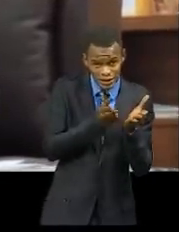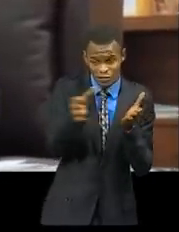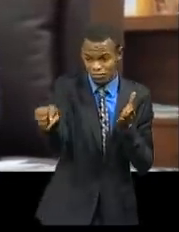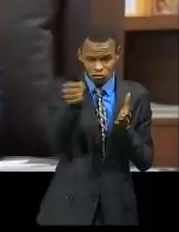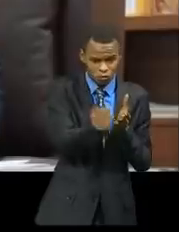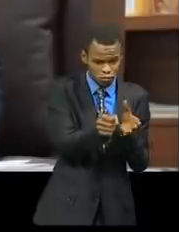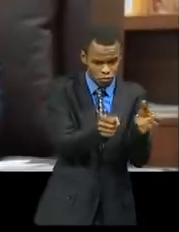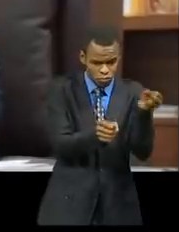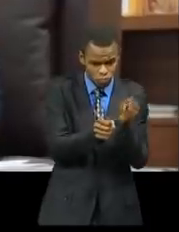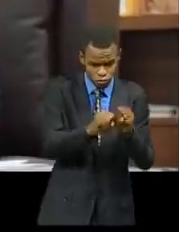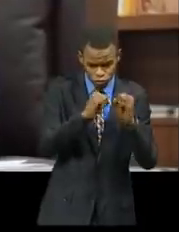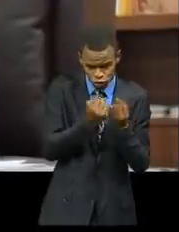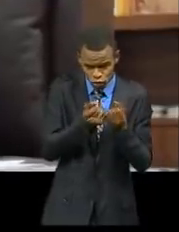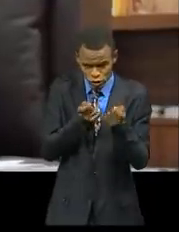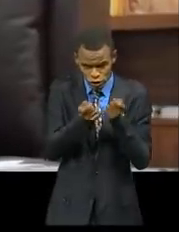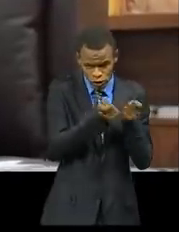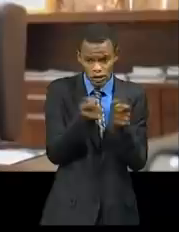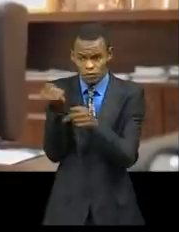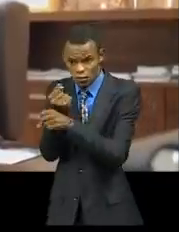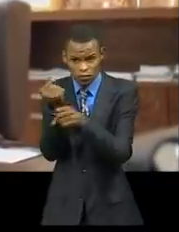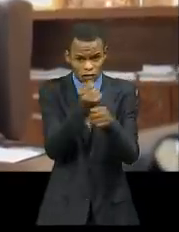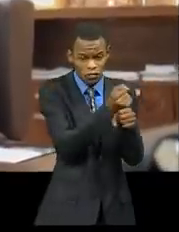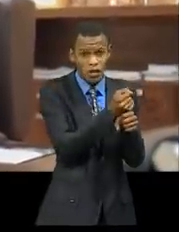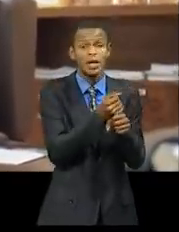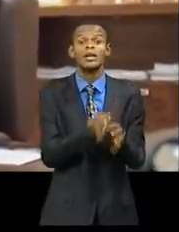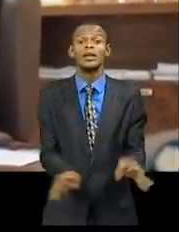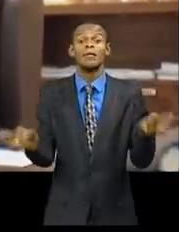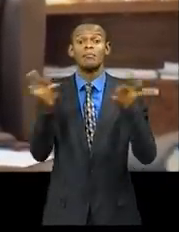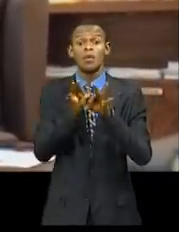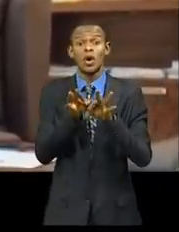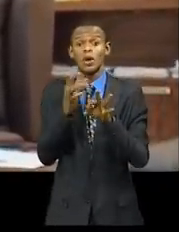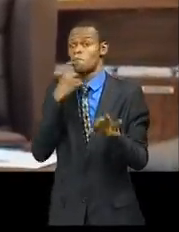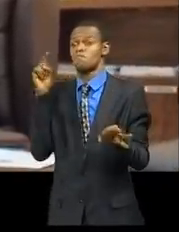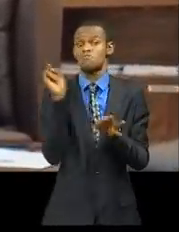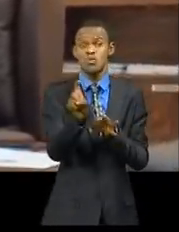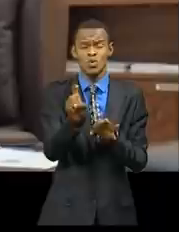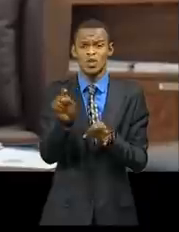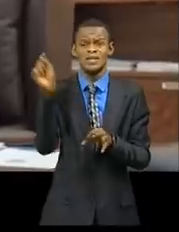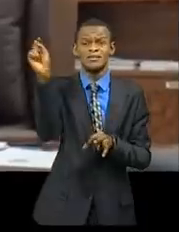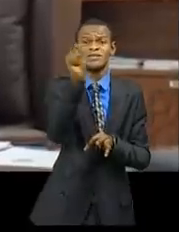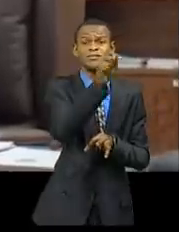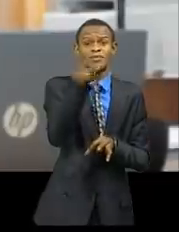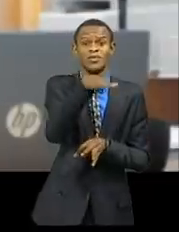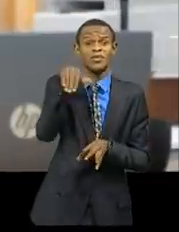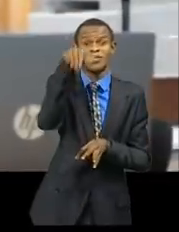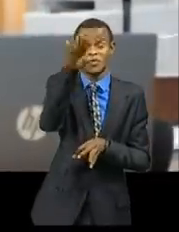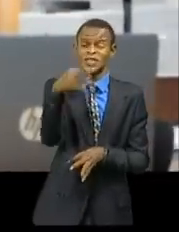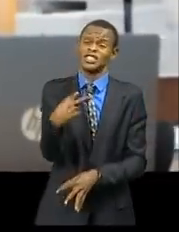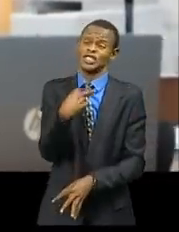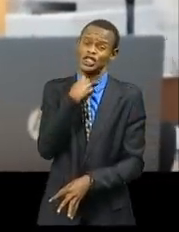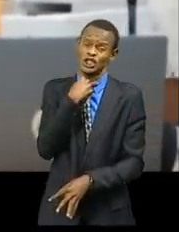mécanismes conventionnels de sauvegarde, éviter des mesures qui, de manière ostentatoire, apparaissent comme discriminatoires